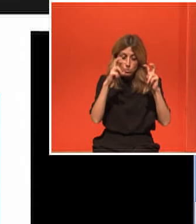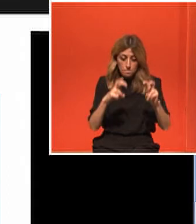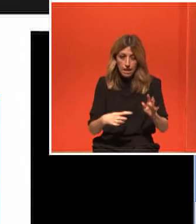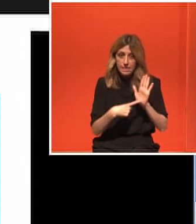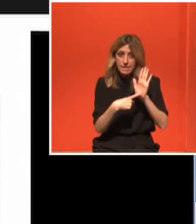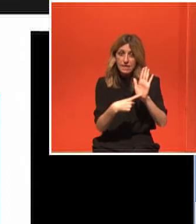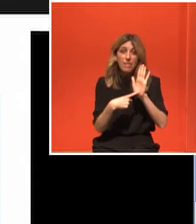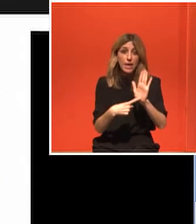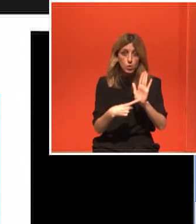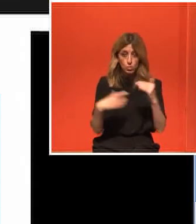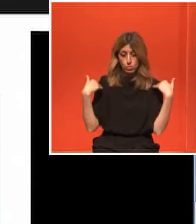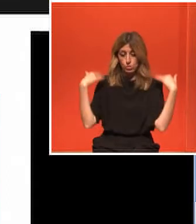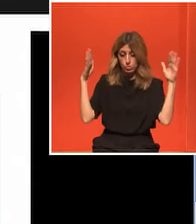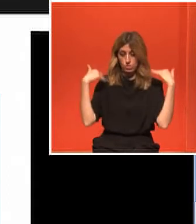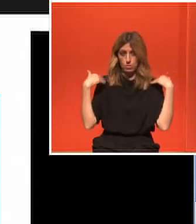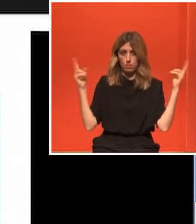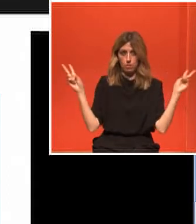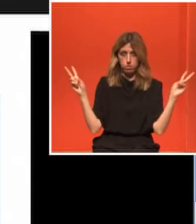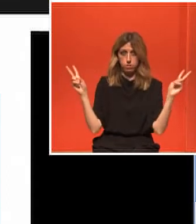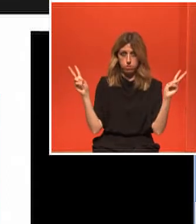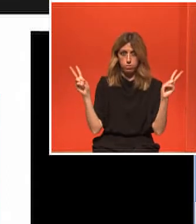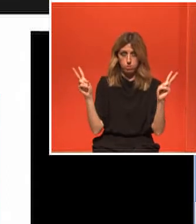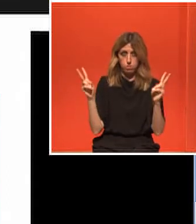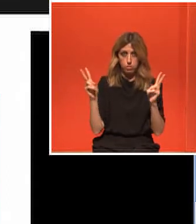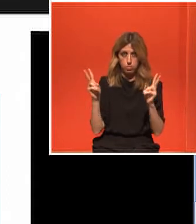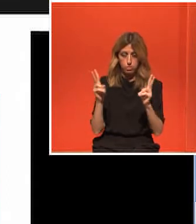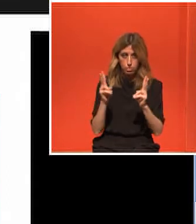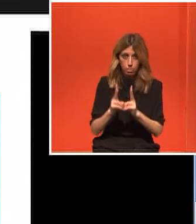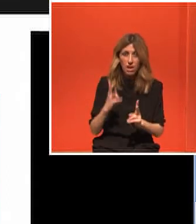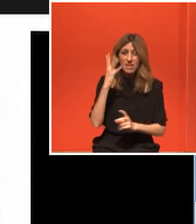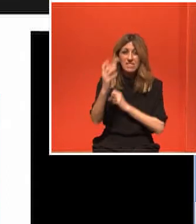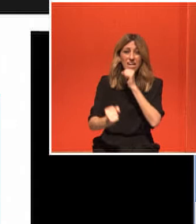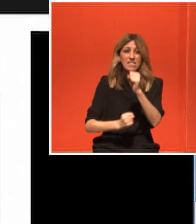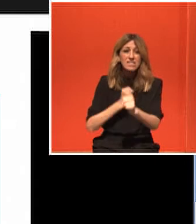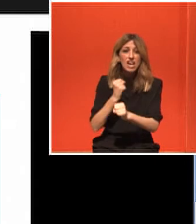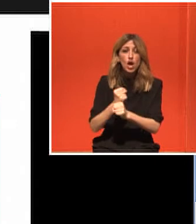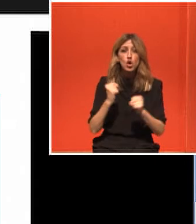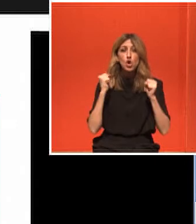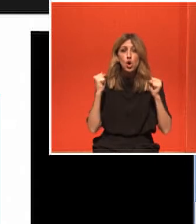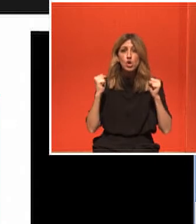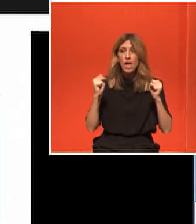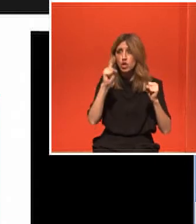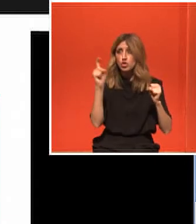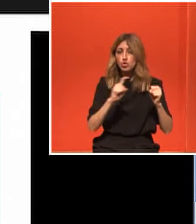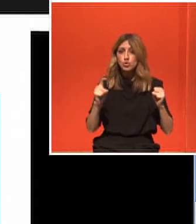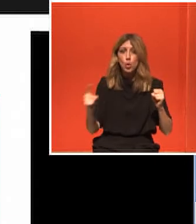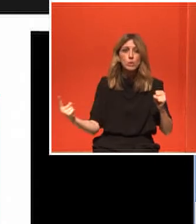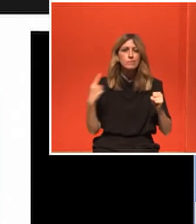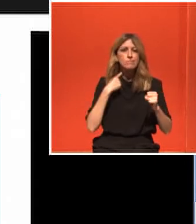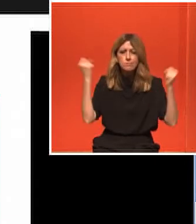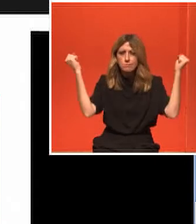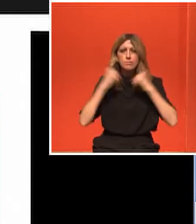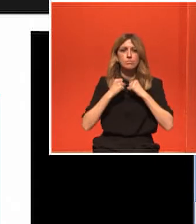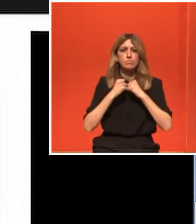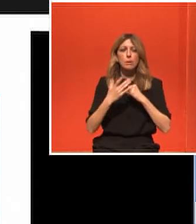δραστηριότητα περίπου ο άνθρωπος χάνει τέσσερα χρόνια από το προσδότιμο επιβίωσής του. Εδώ μάλιστα να παρατηρήσουμε